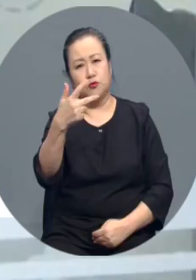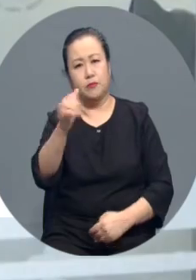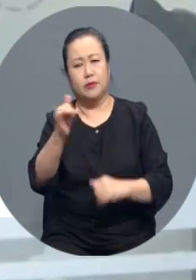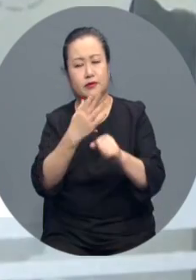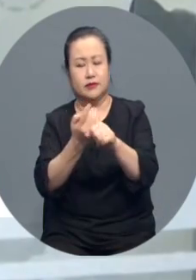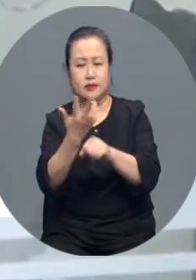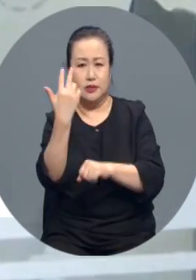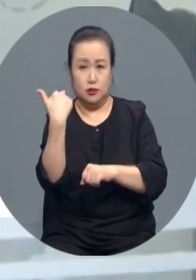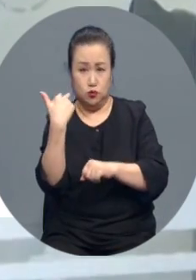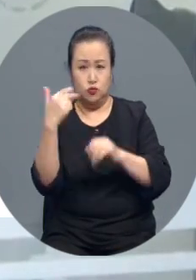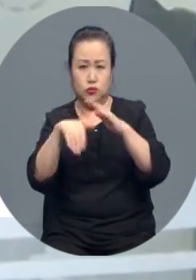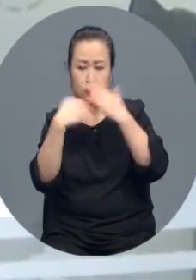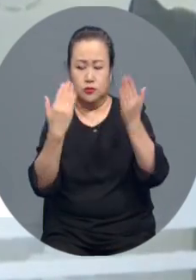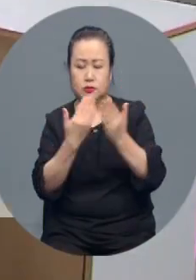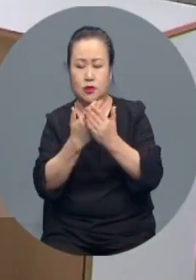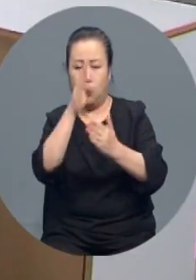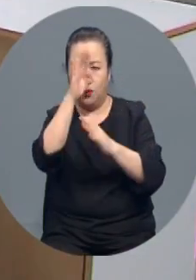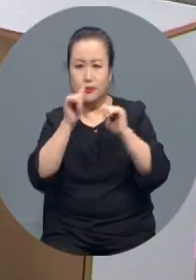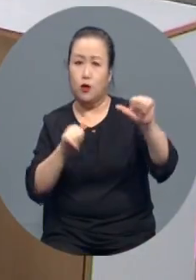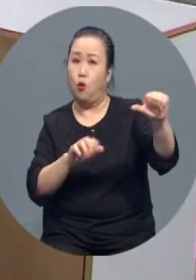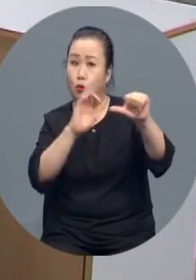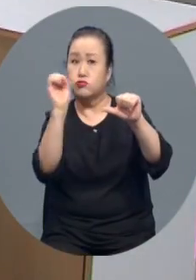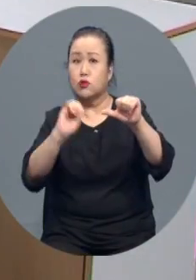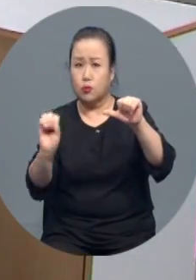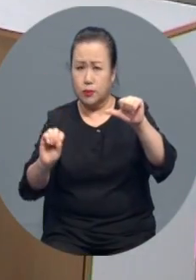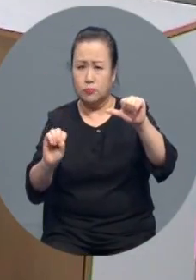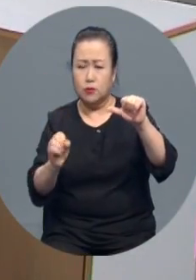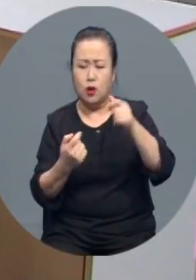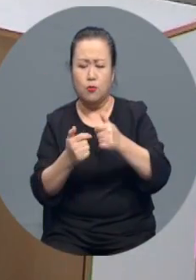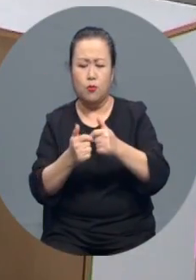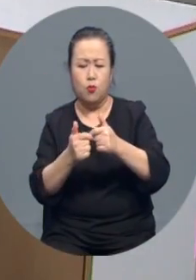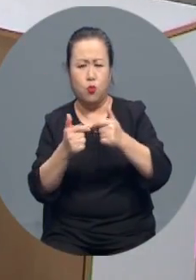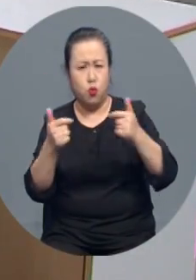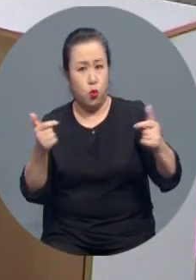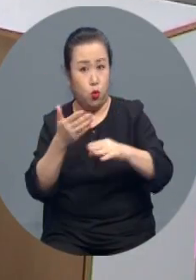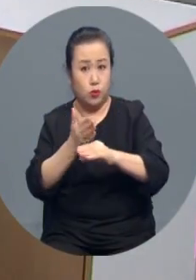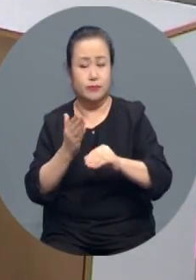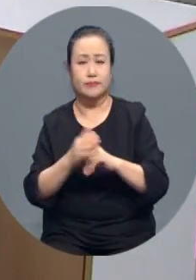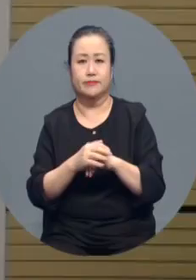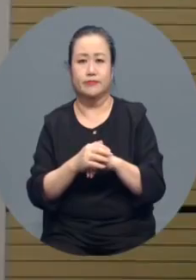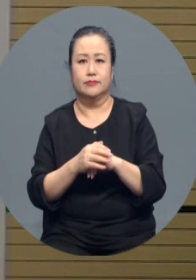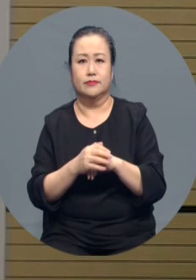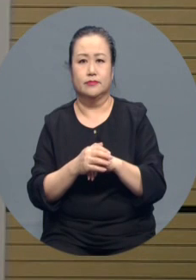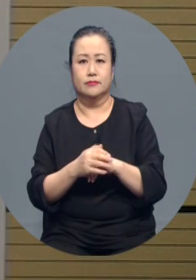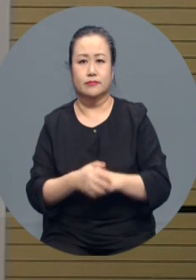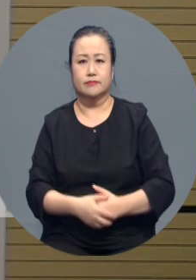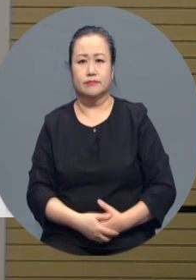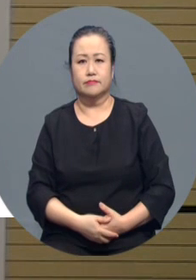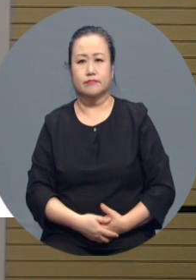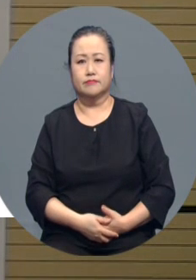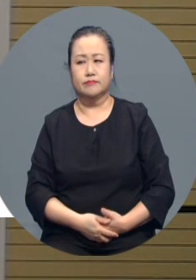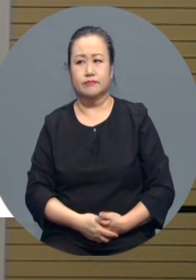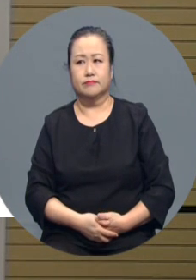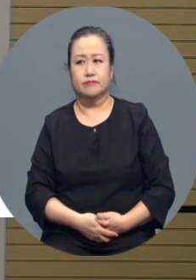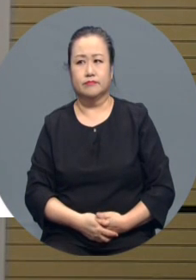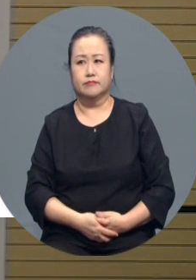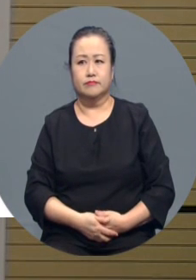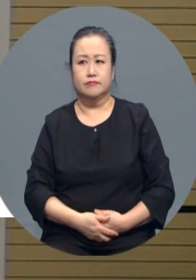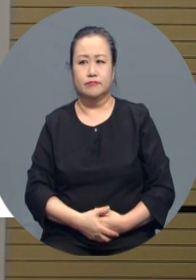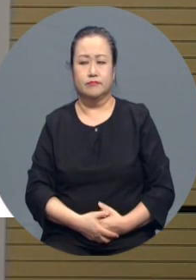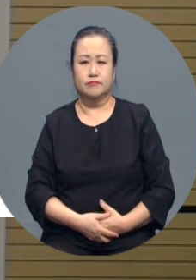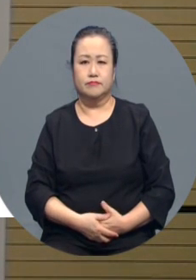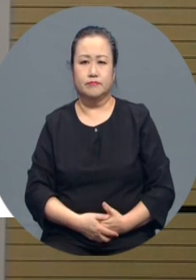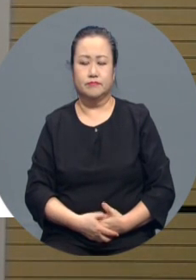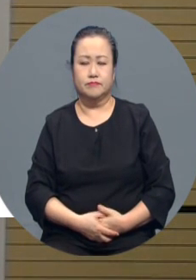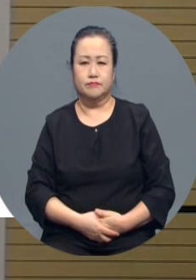지난주 전체 환자의 5%에 이를 정도로 비율이 높아지고 있습니다. 지역사회에서 감염자가 증가했기